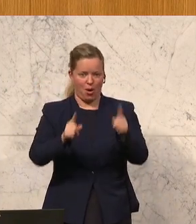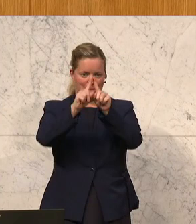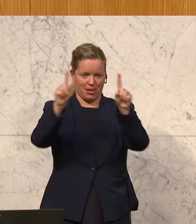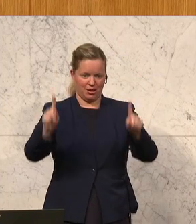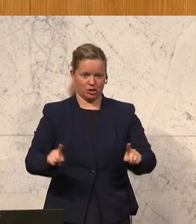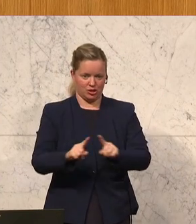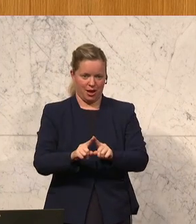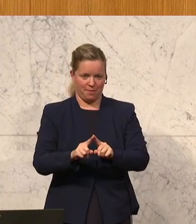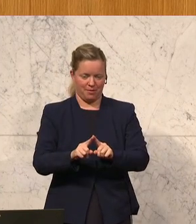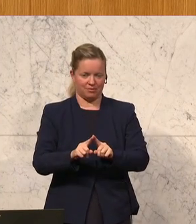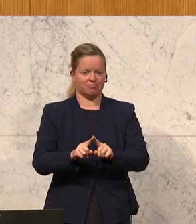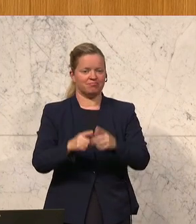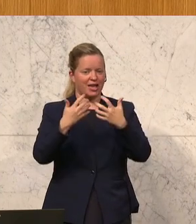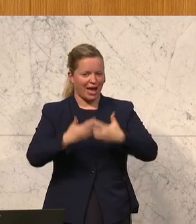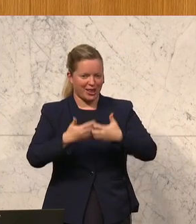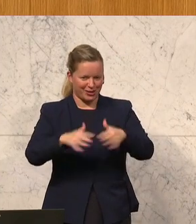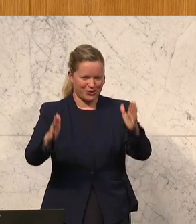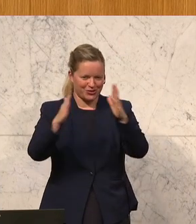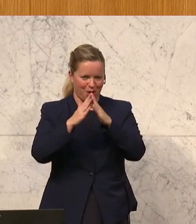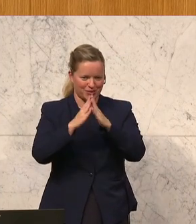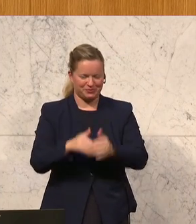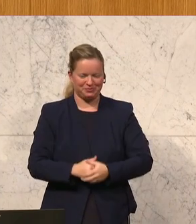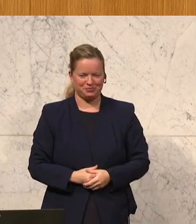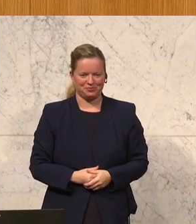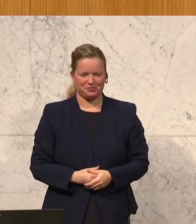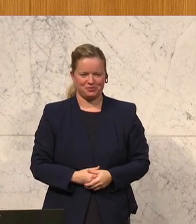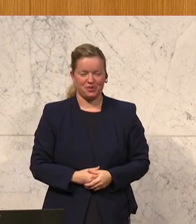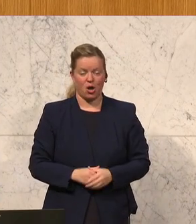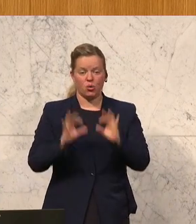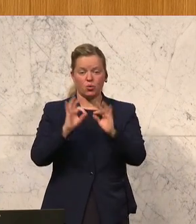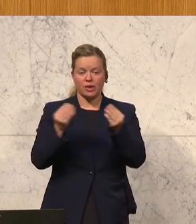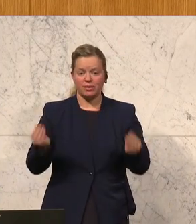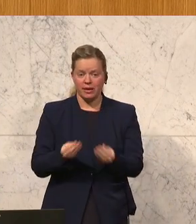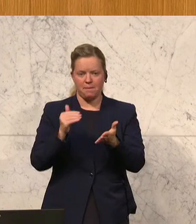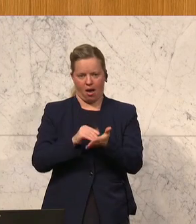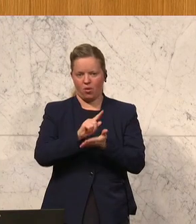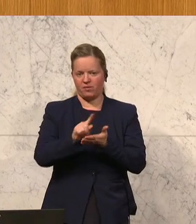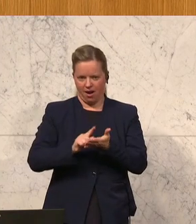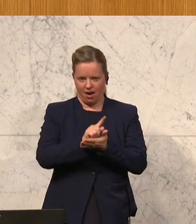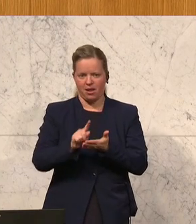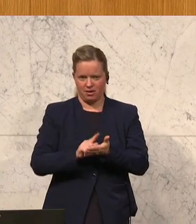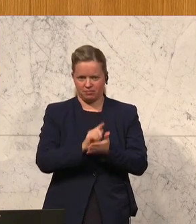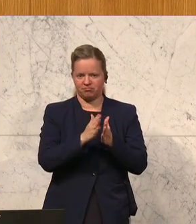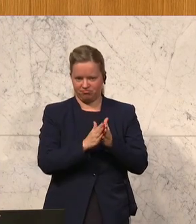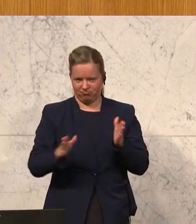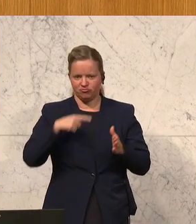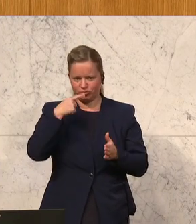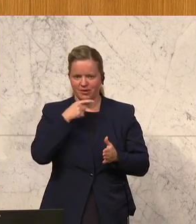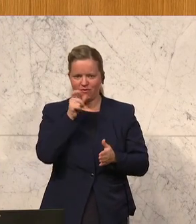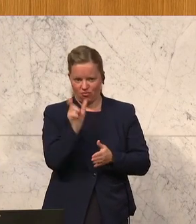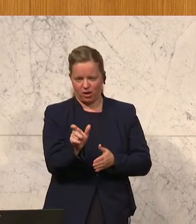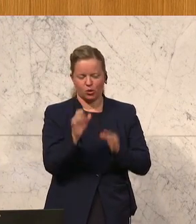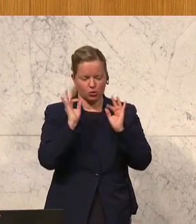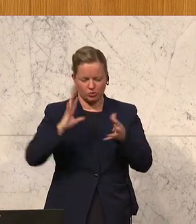Bildschirmgeräten zu Hause. Gut Ding braucht Weile, ist glaube ich eine